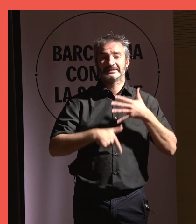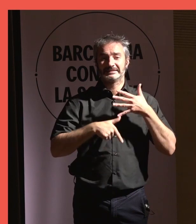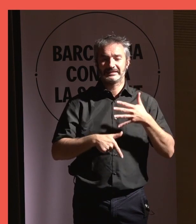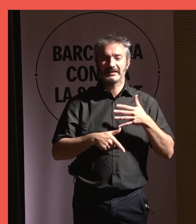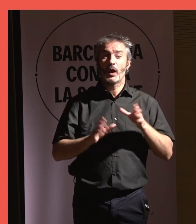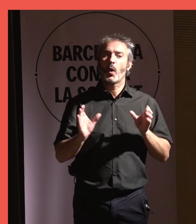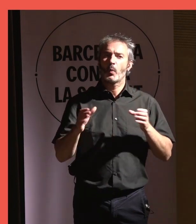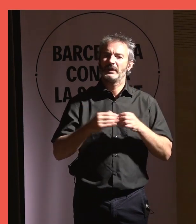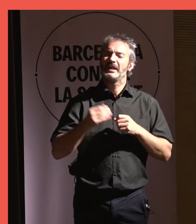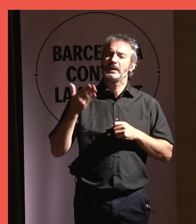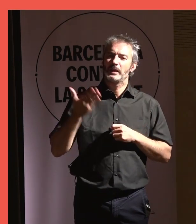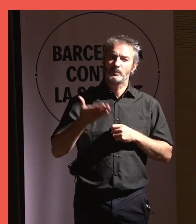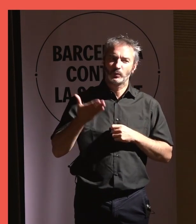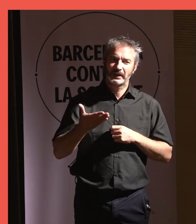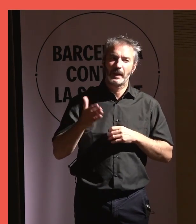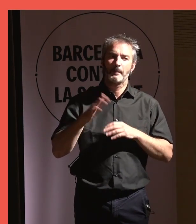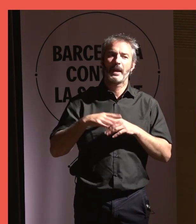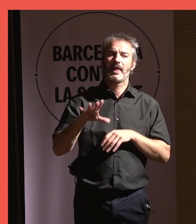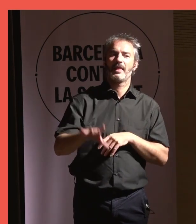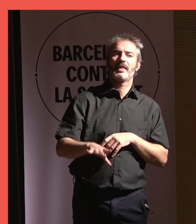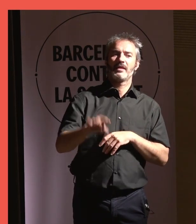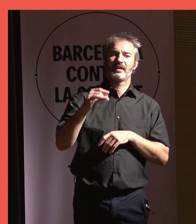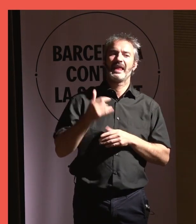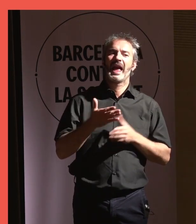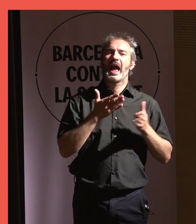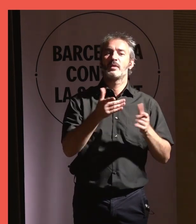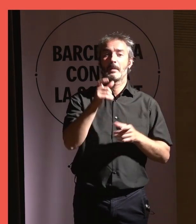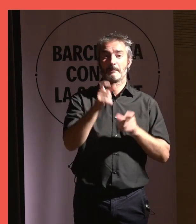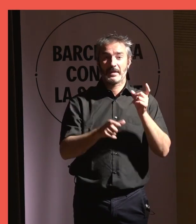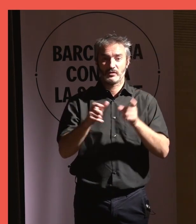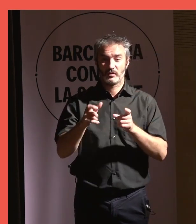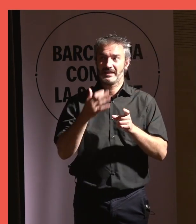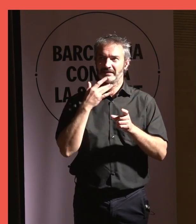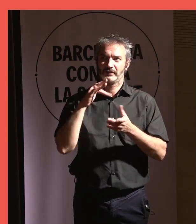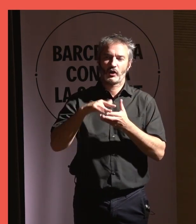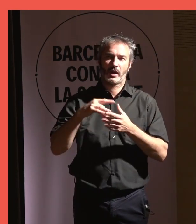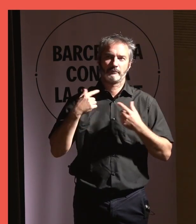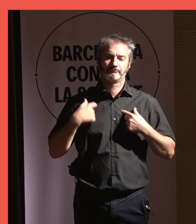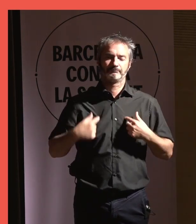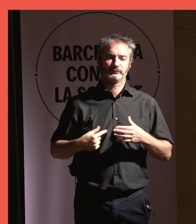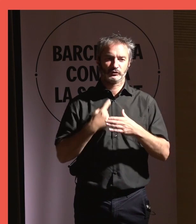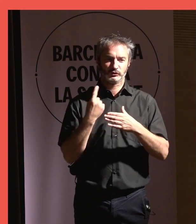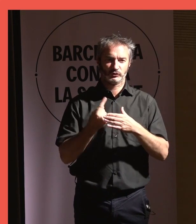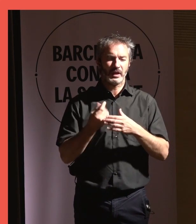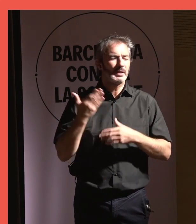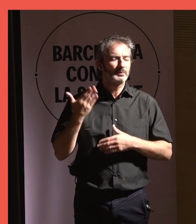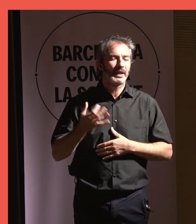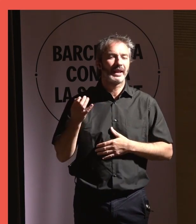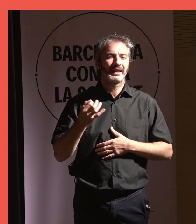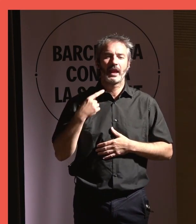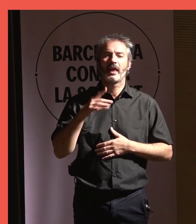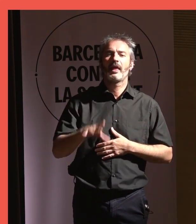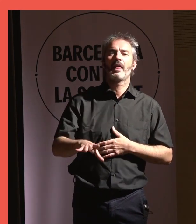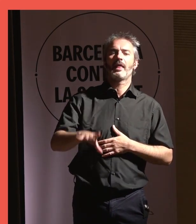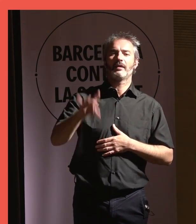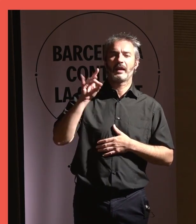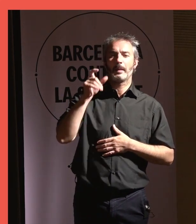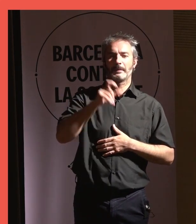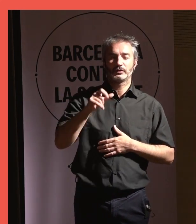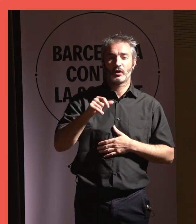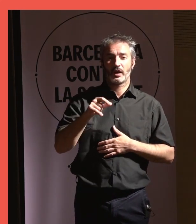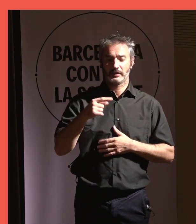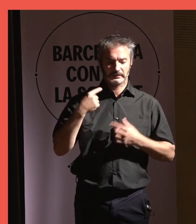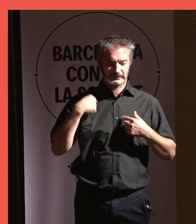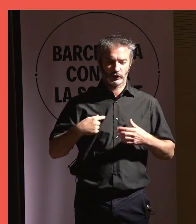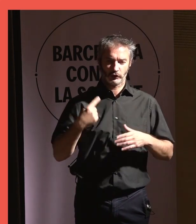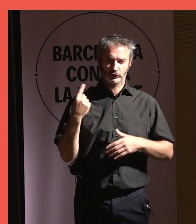comunitat és molt important per identificar i ajudar les persones que se senten soles. És molt important la identificació de les persones que